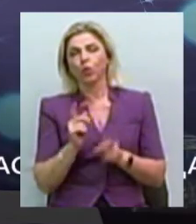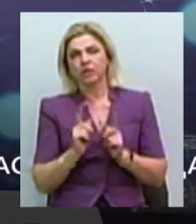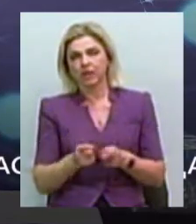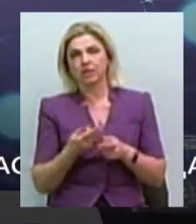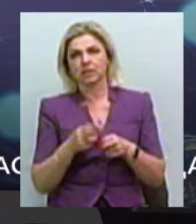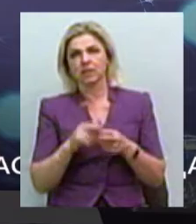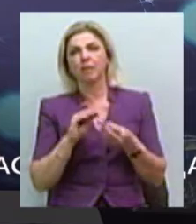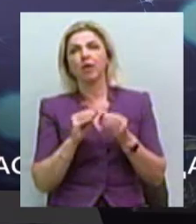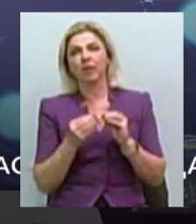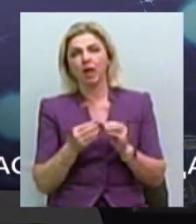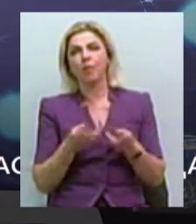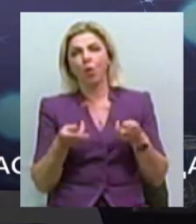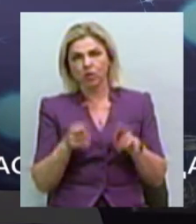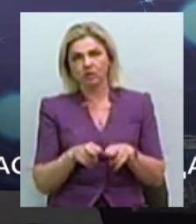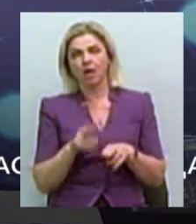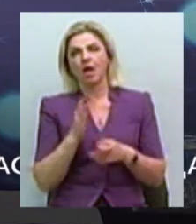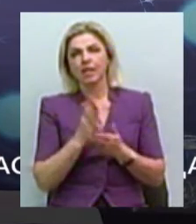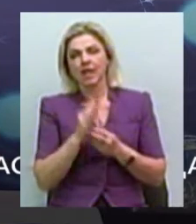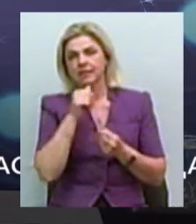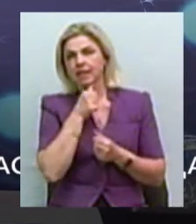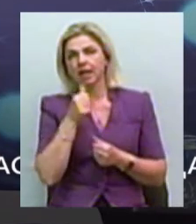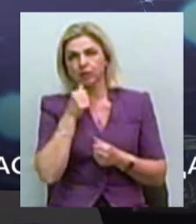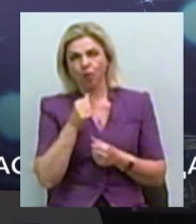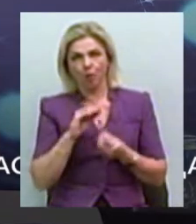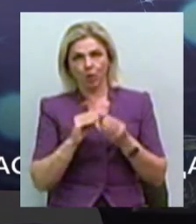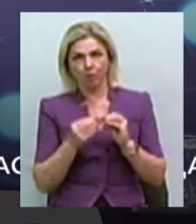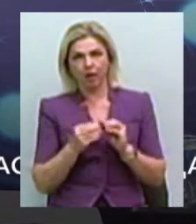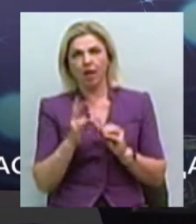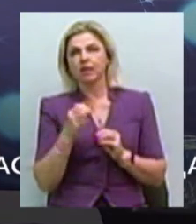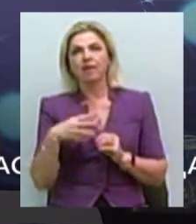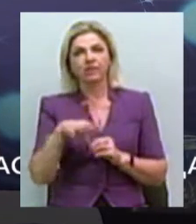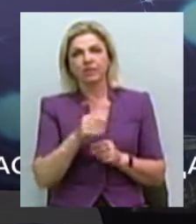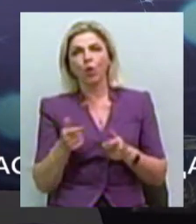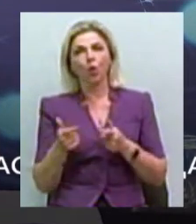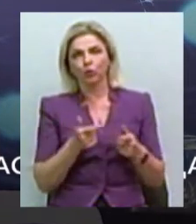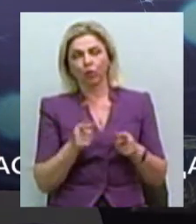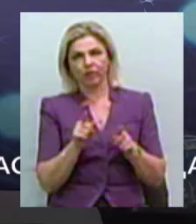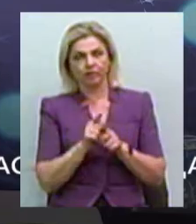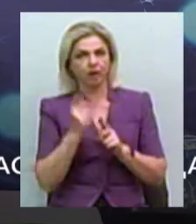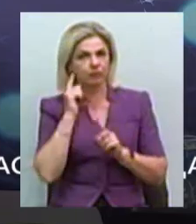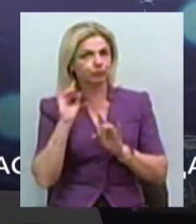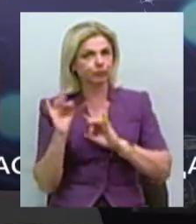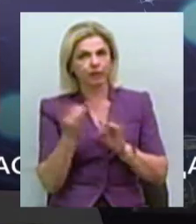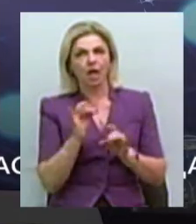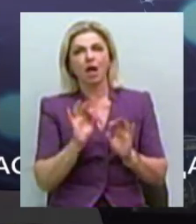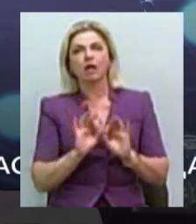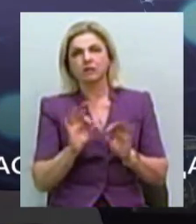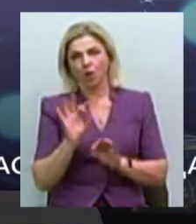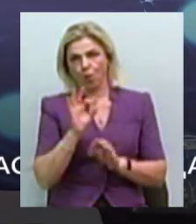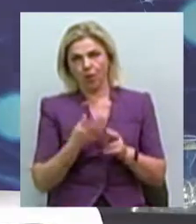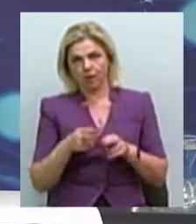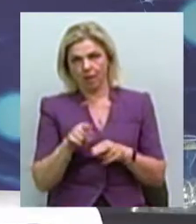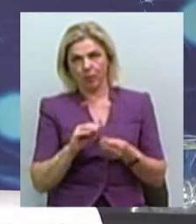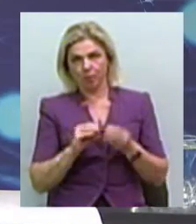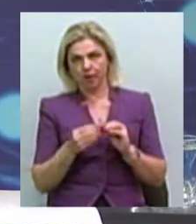є латентною, скритою проблемою, яку не завжди всі готові винести на люк, так би мовити, і розказати про неї. Що